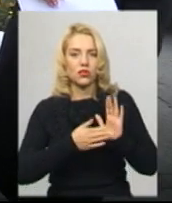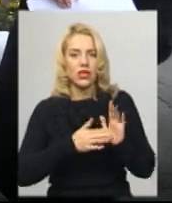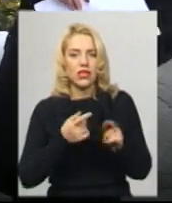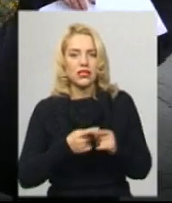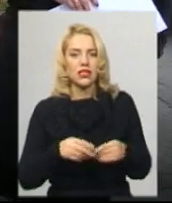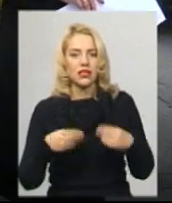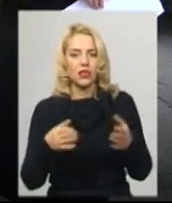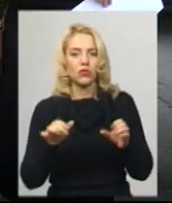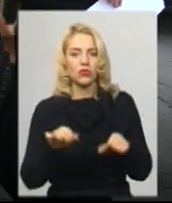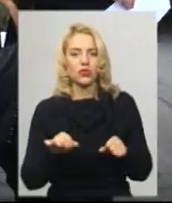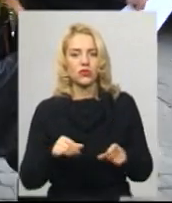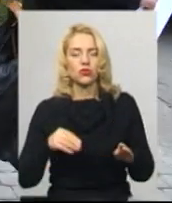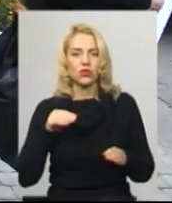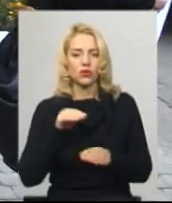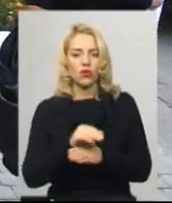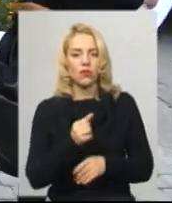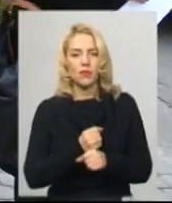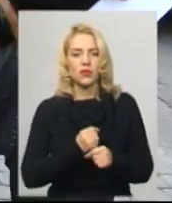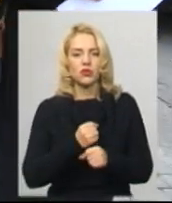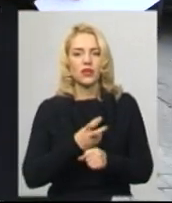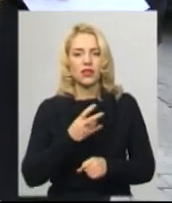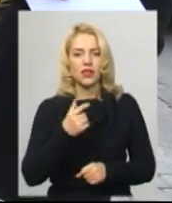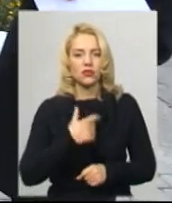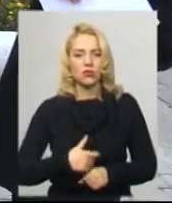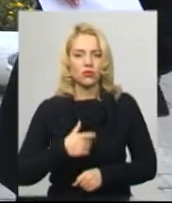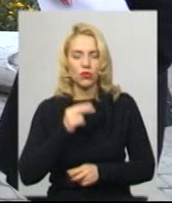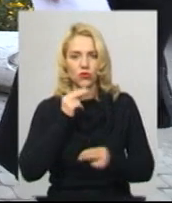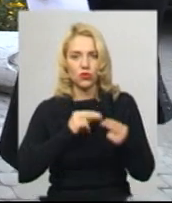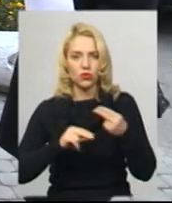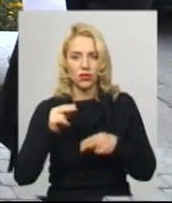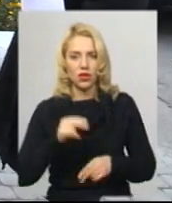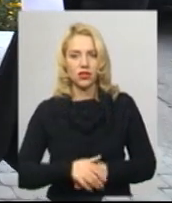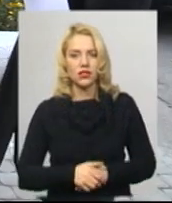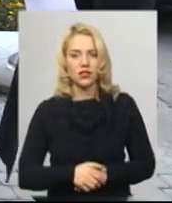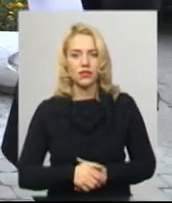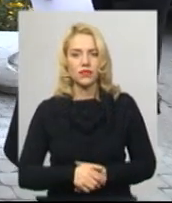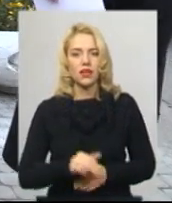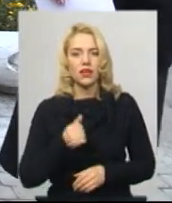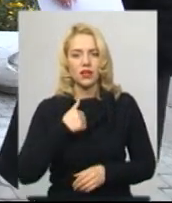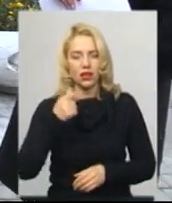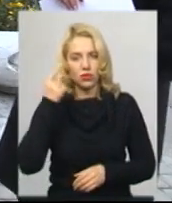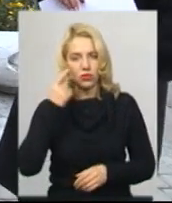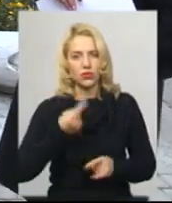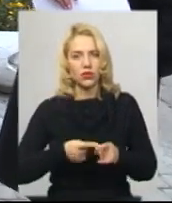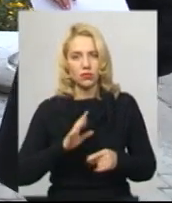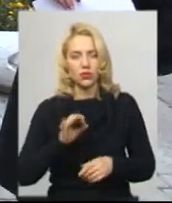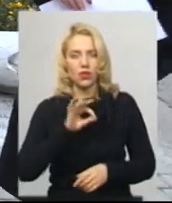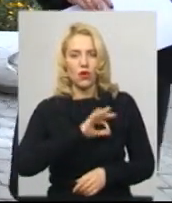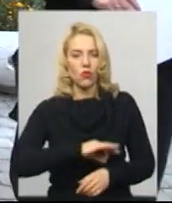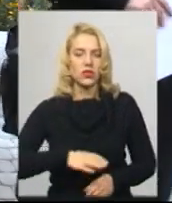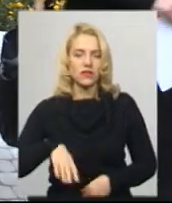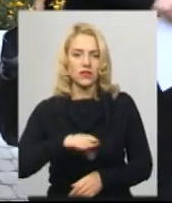можливість додатково попрацювати над собою, вдосконалитися. І я думаю, що це піде на користь всім, хто